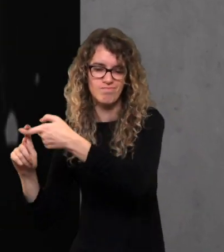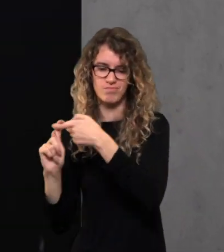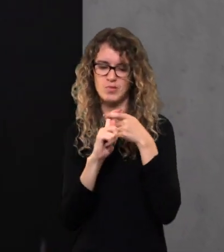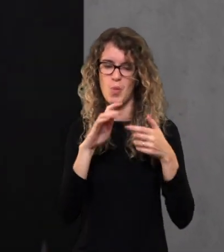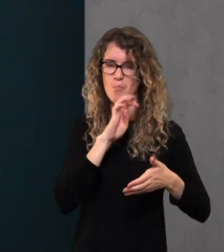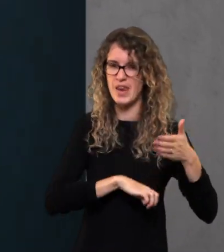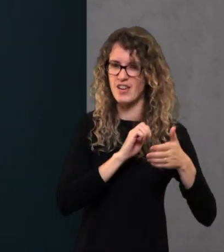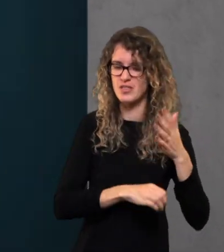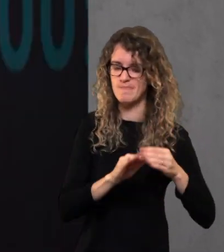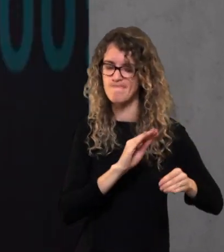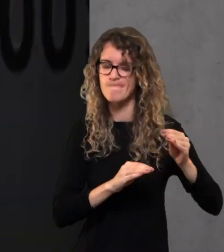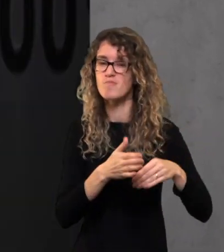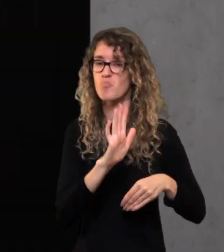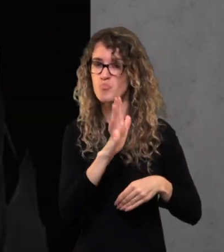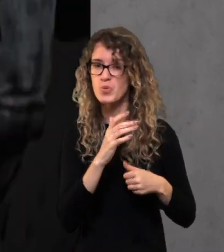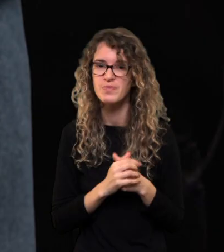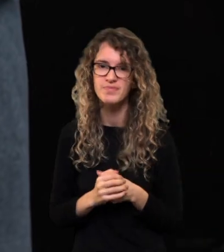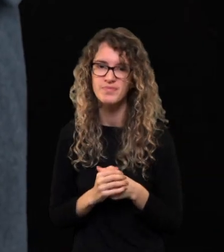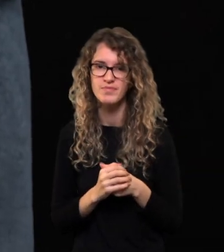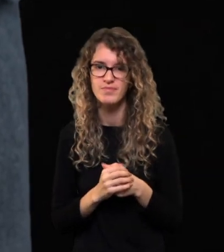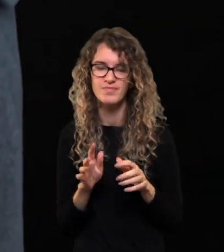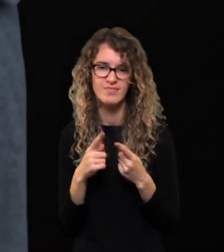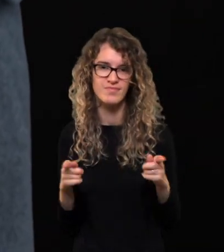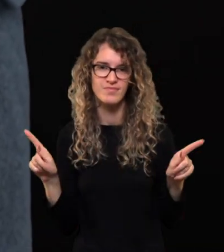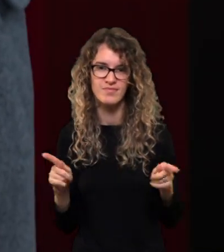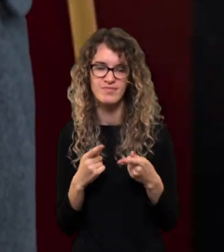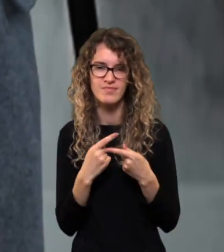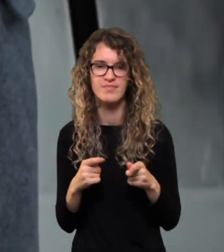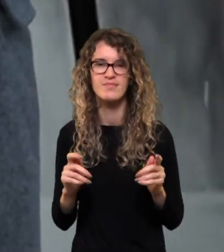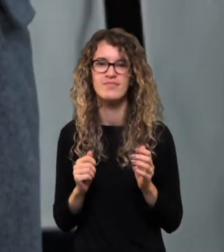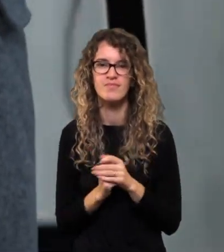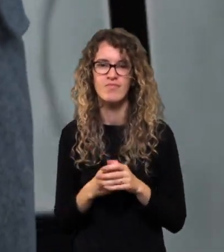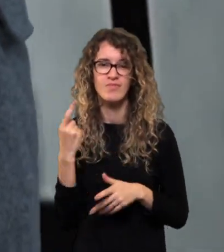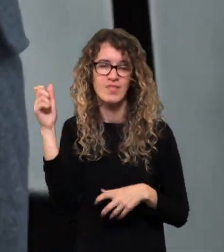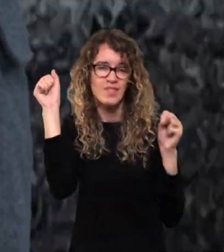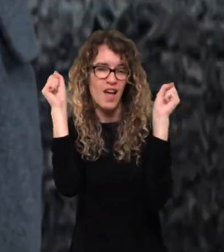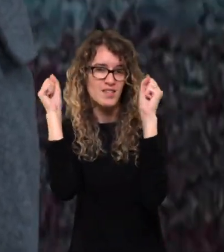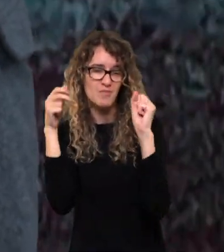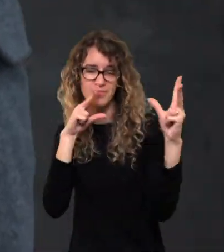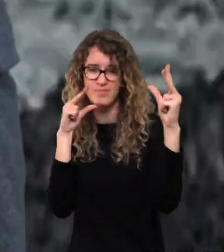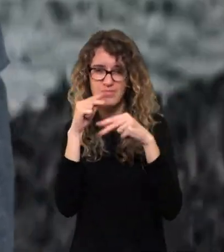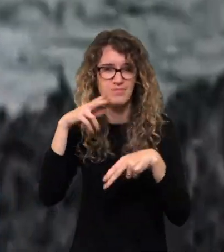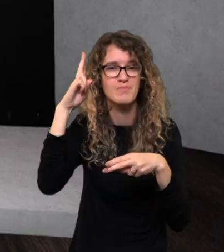jei nesuprantam, kad pasiekmės, mums su formuos priežastis.